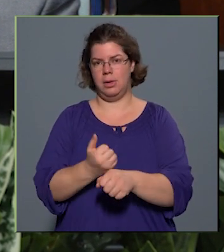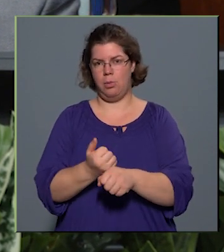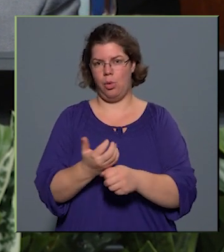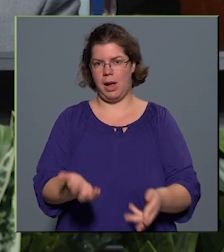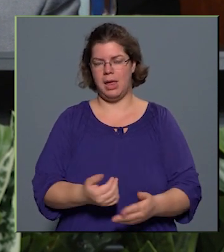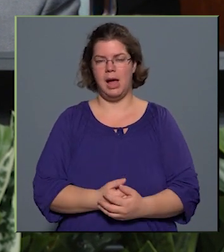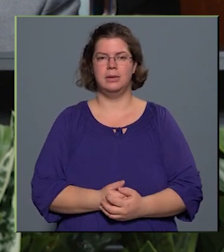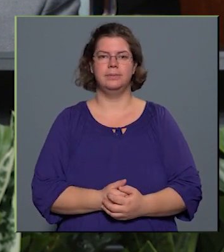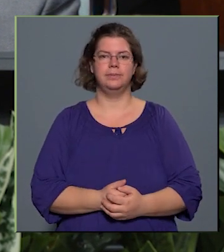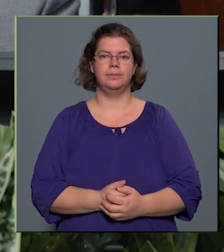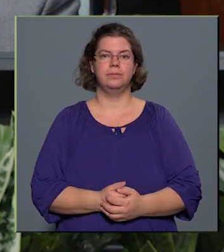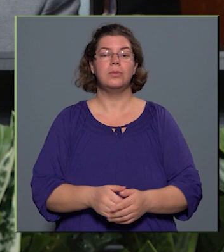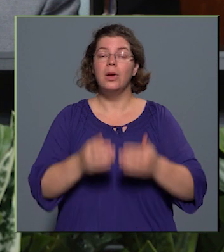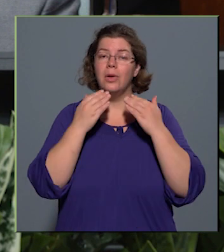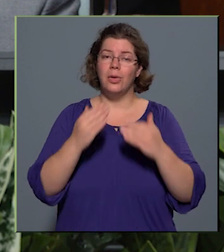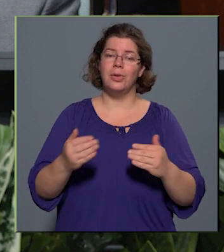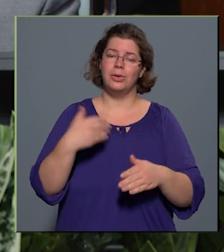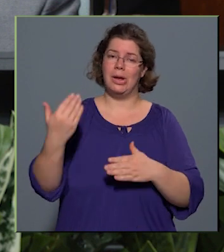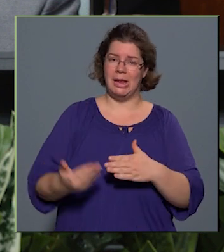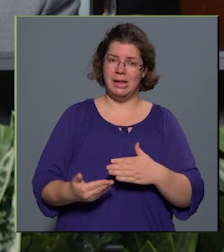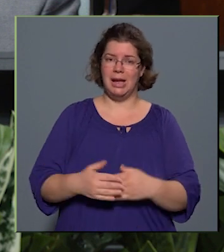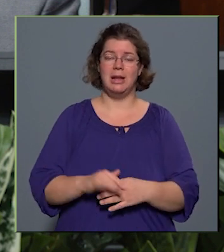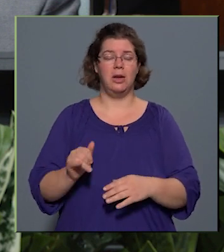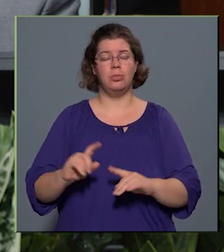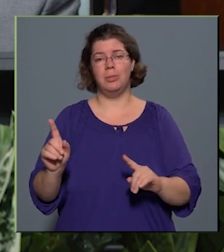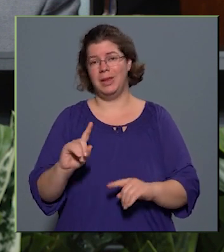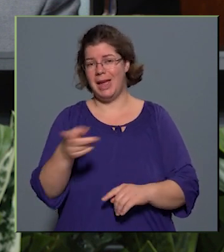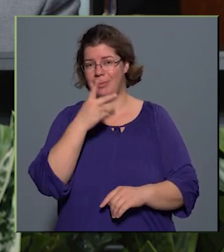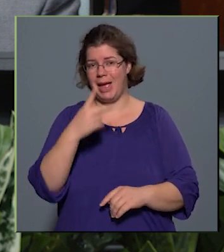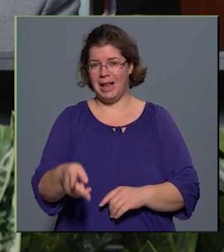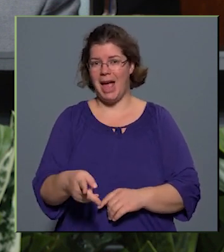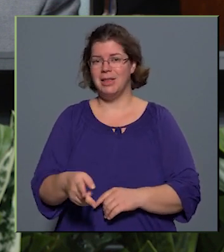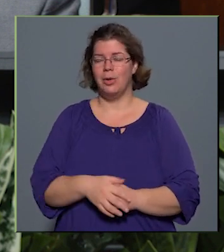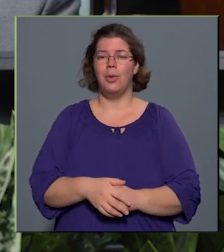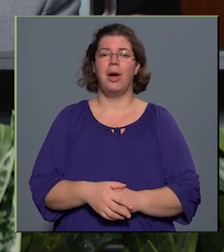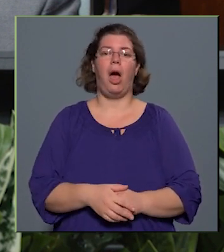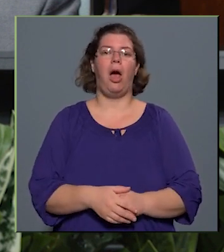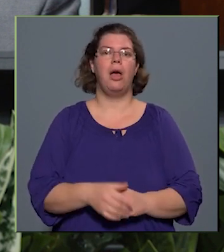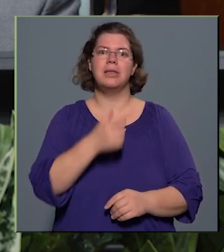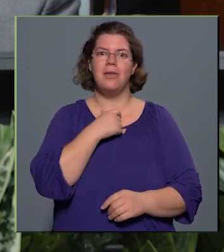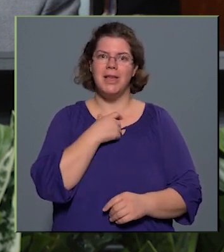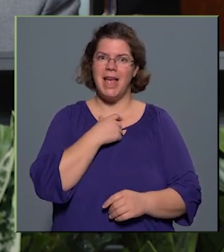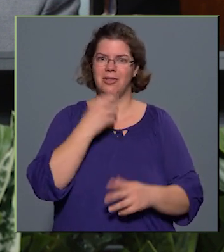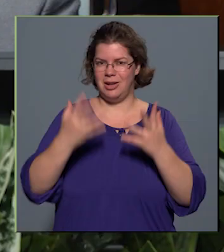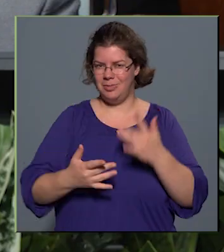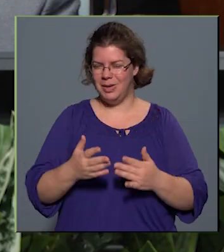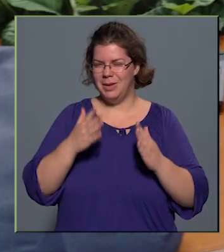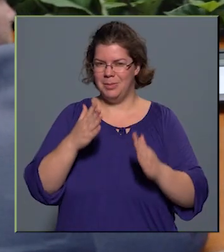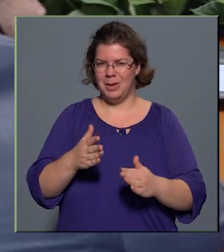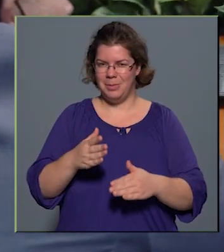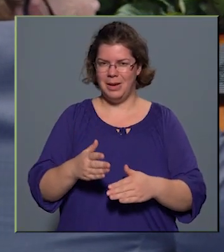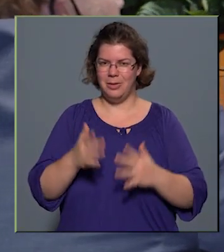Úgyhogy köszönjük az eddigieket, és majd mindjárt meglátjuk a szavazás eredményét. Bízom benne, hogy majd gratuláltok a